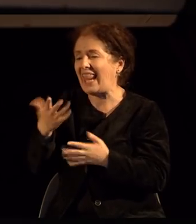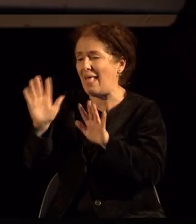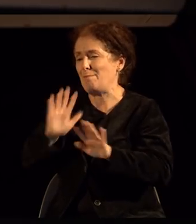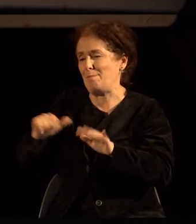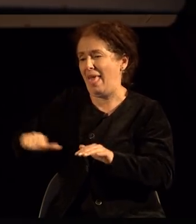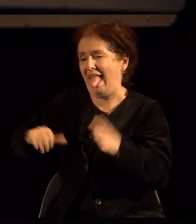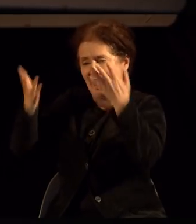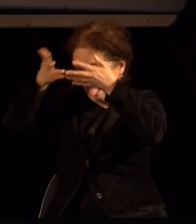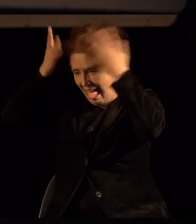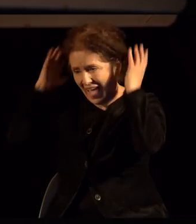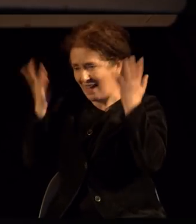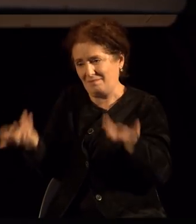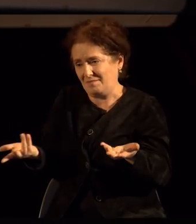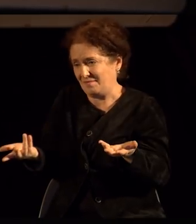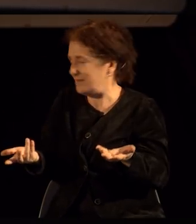понатаму